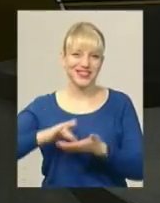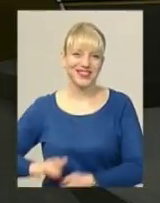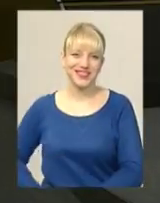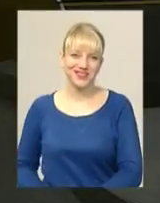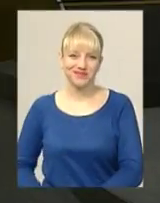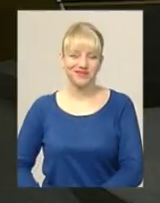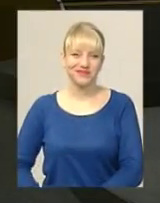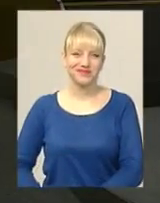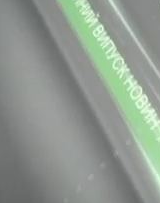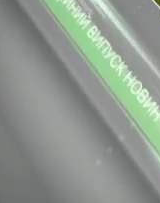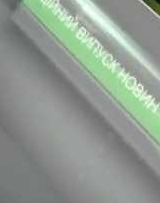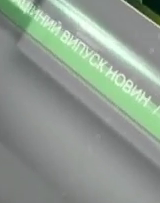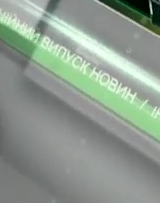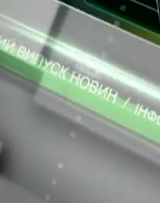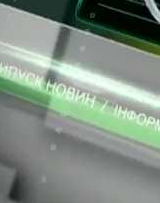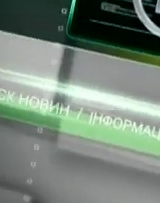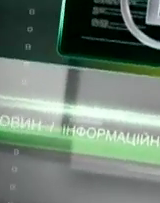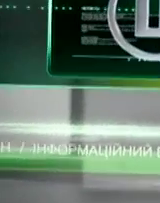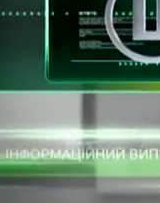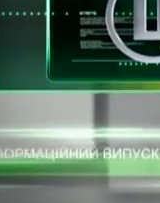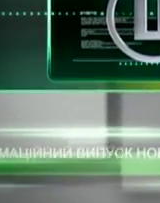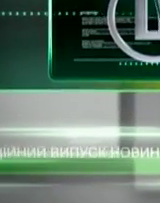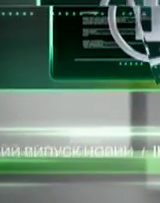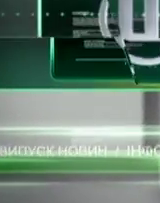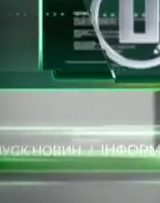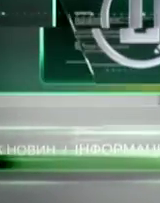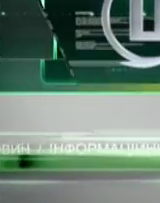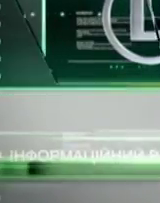Субтитрувальниця Шор